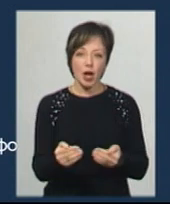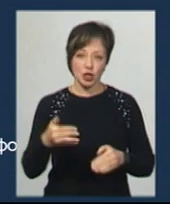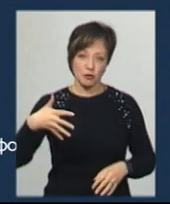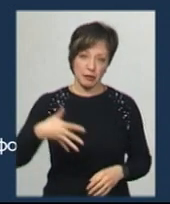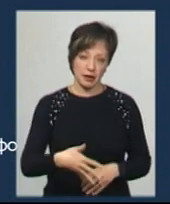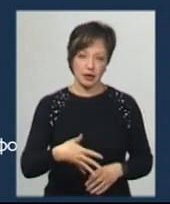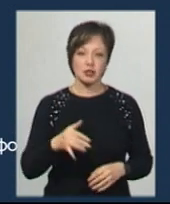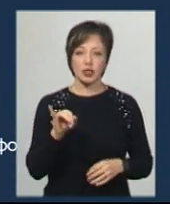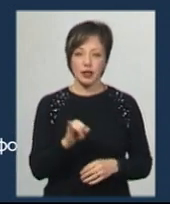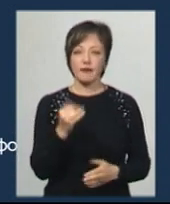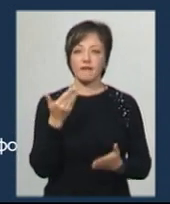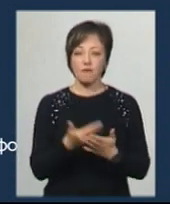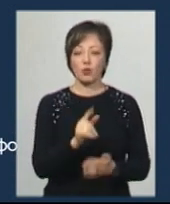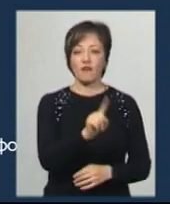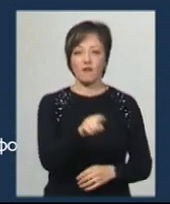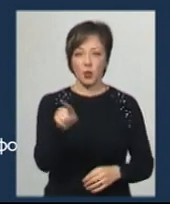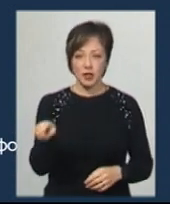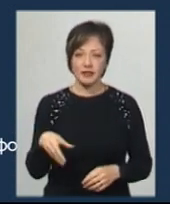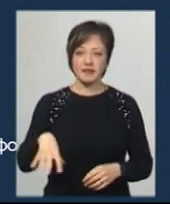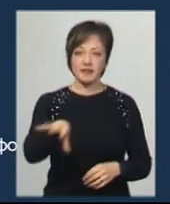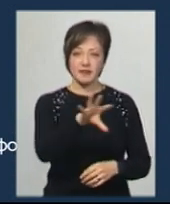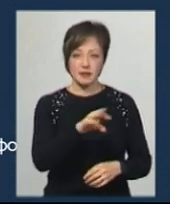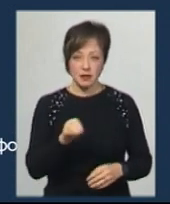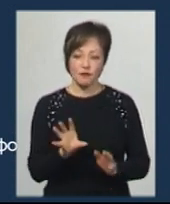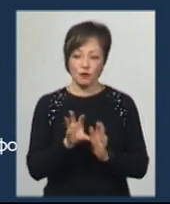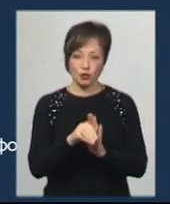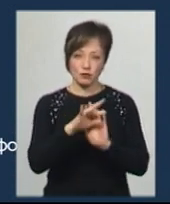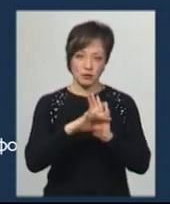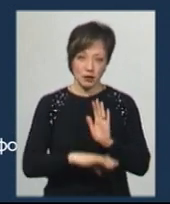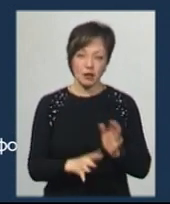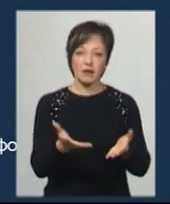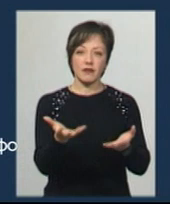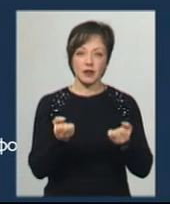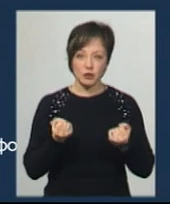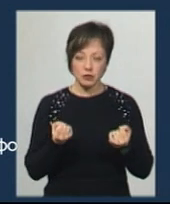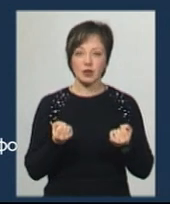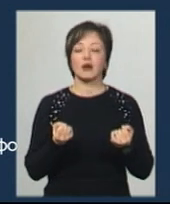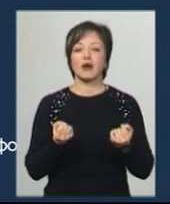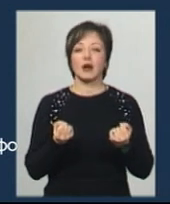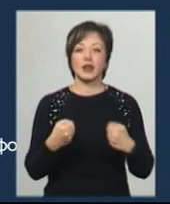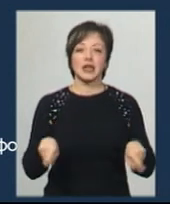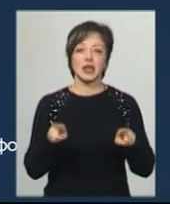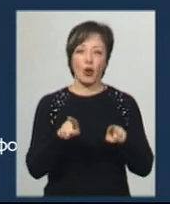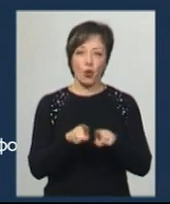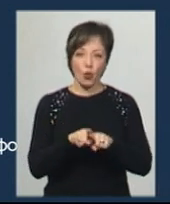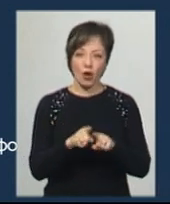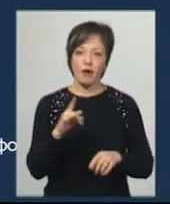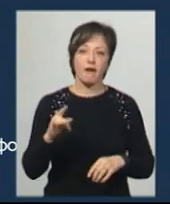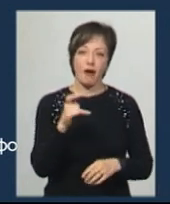тисяч. І ось вони усі включені відомості для отримання такої